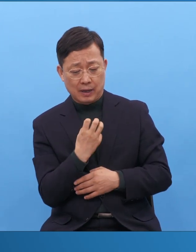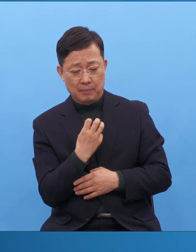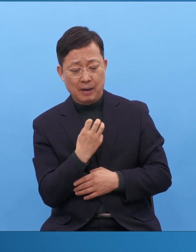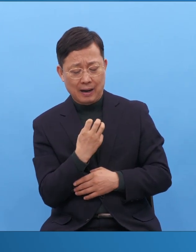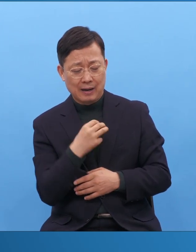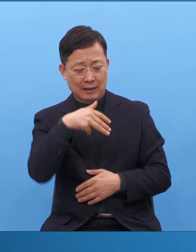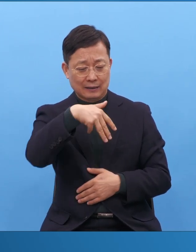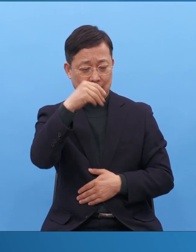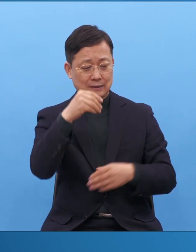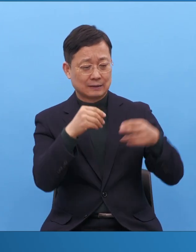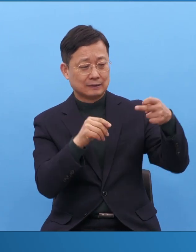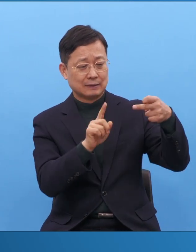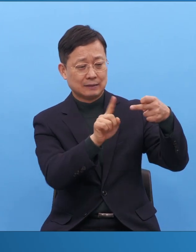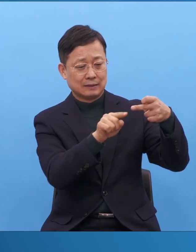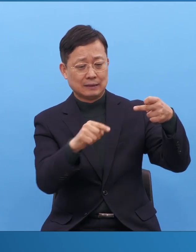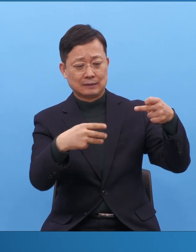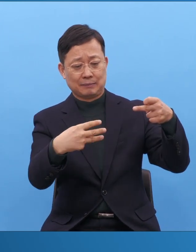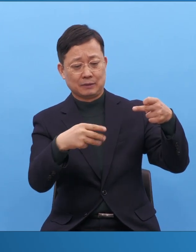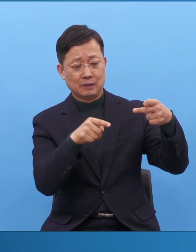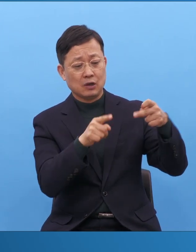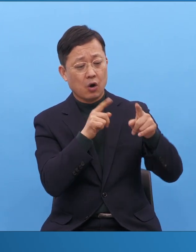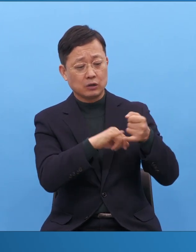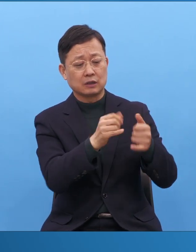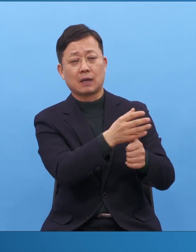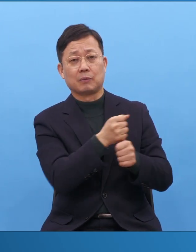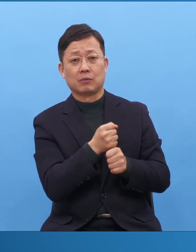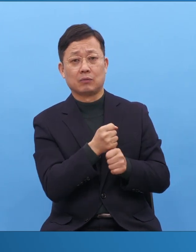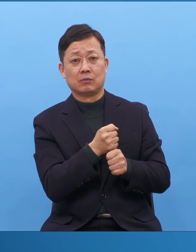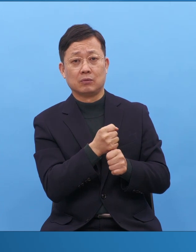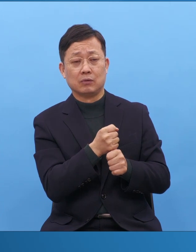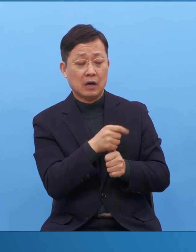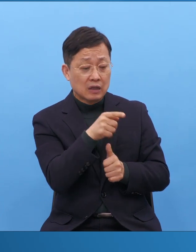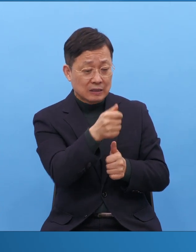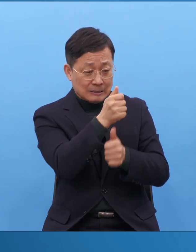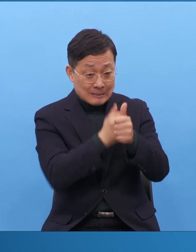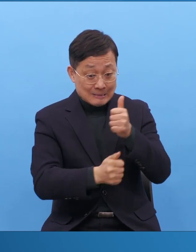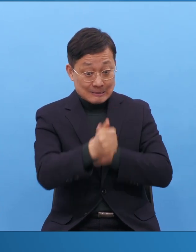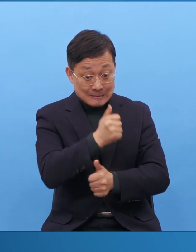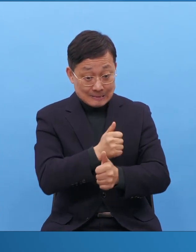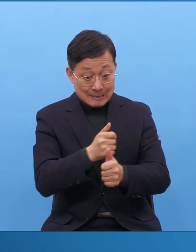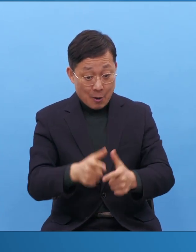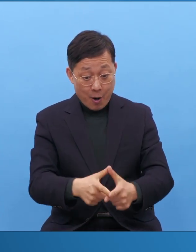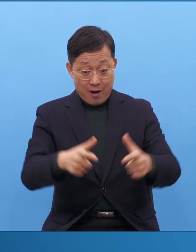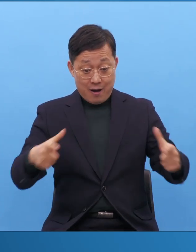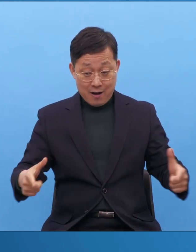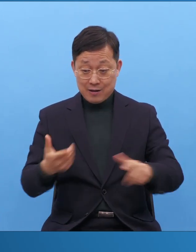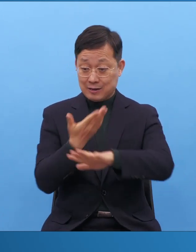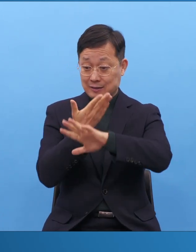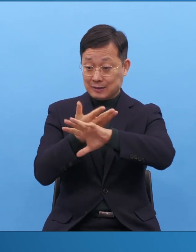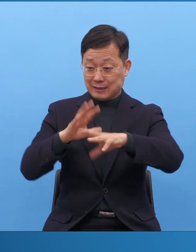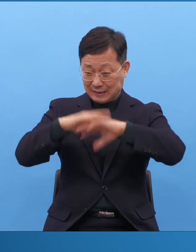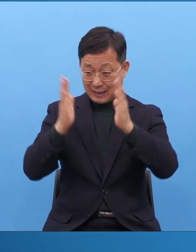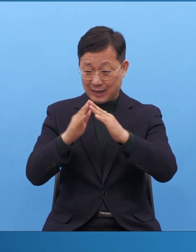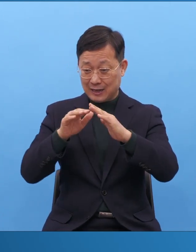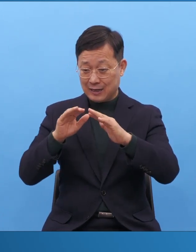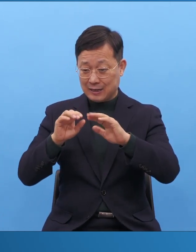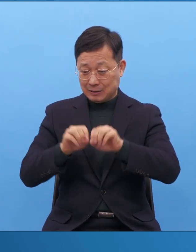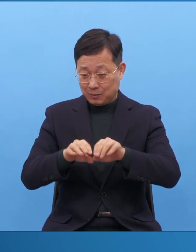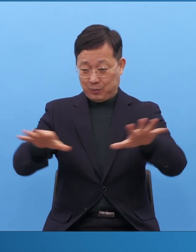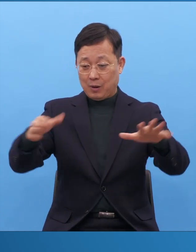하나님이 아보람에게 처음 주신 언약이에요. 니시로 말미야마 너로 말미야마 열방이 복을 받게 된 것이죠.